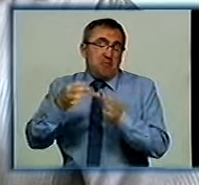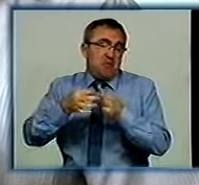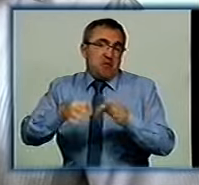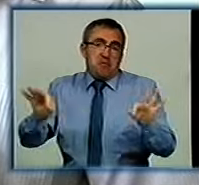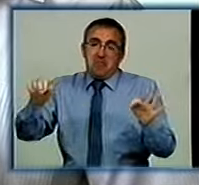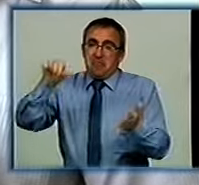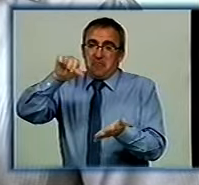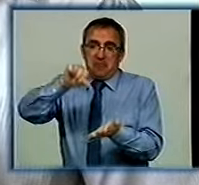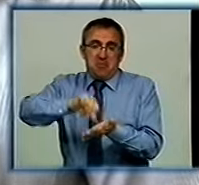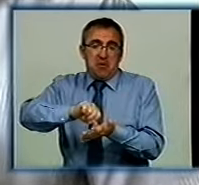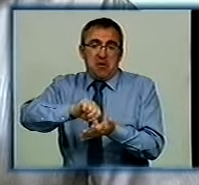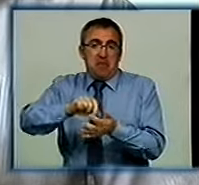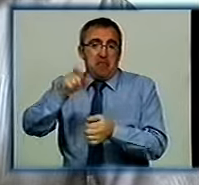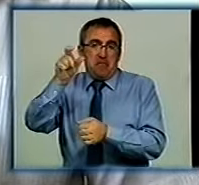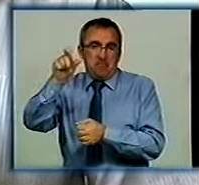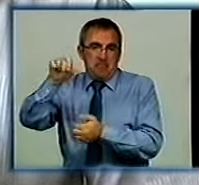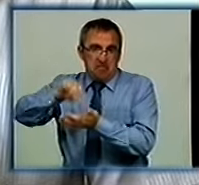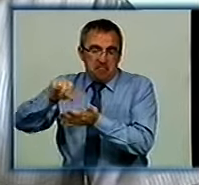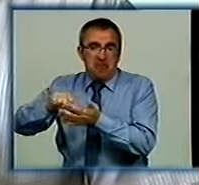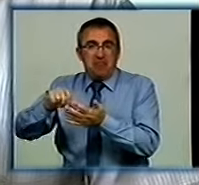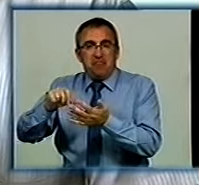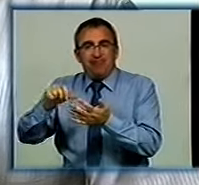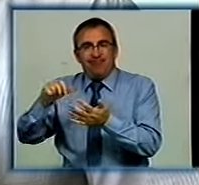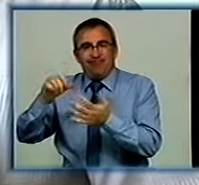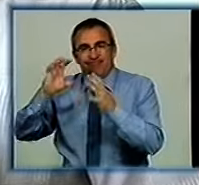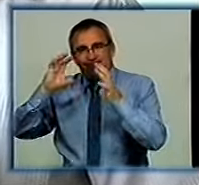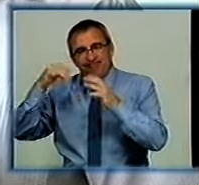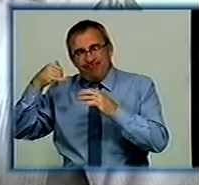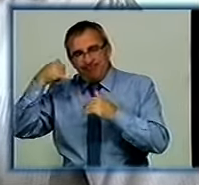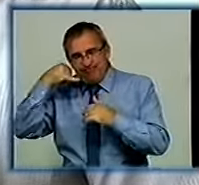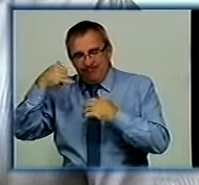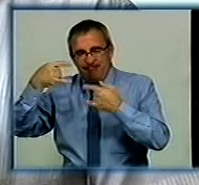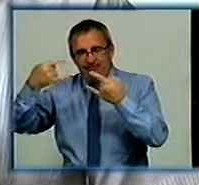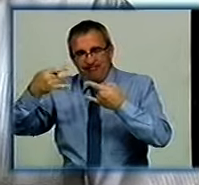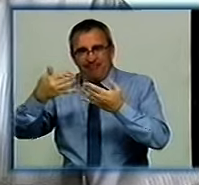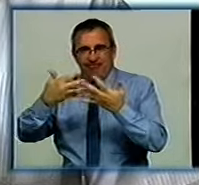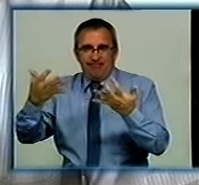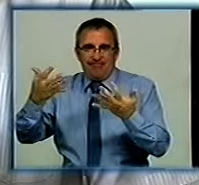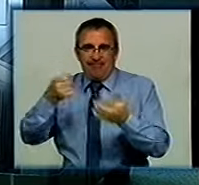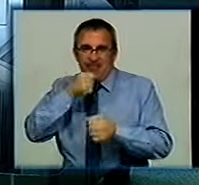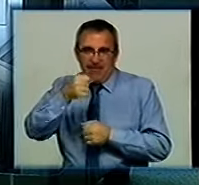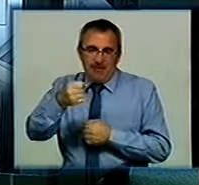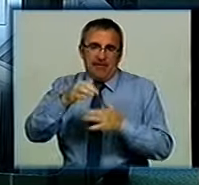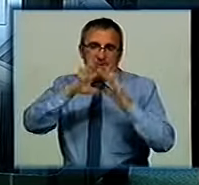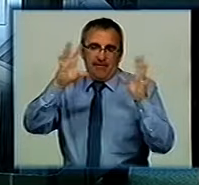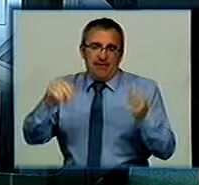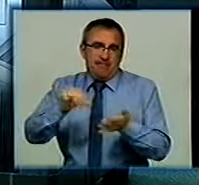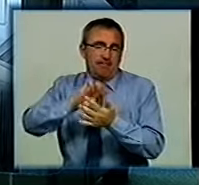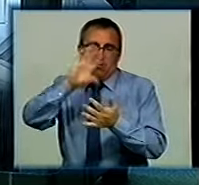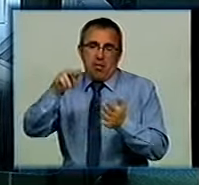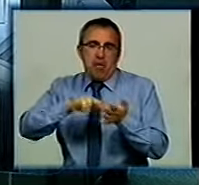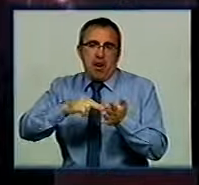присутні представники масової інформації, представники кандидатів, тобто спостерігачі. Тобто поки що йде все по плану.